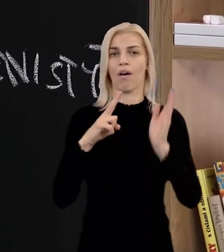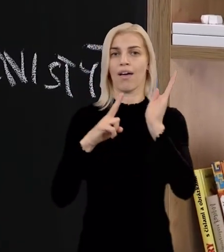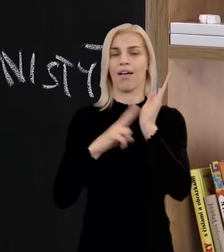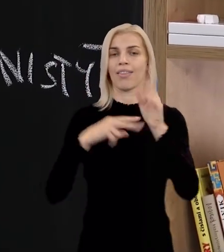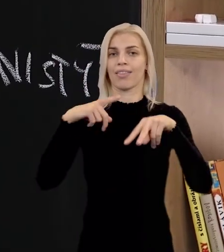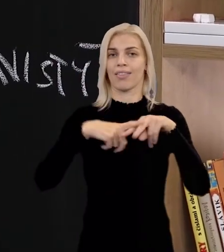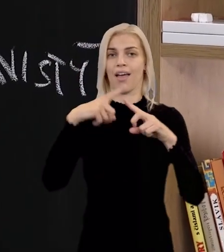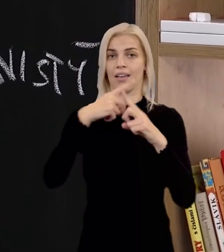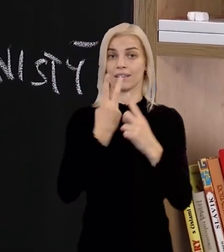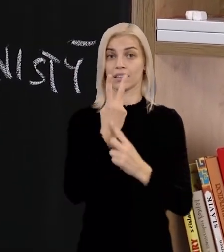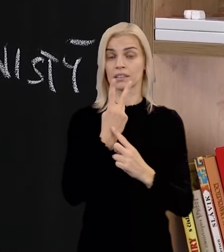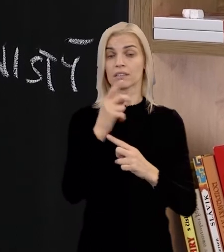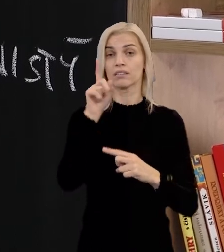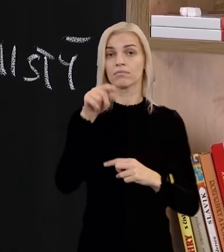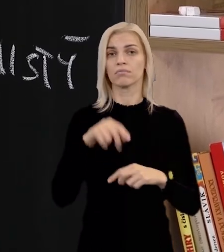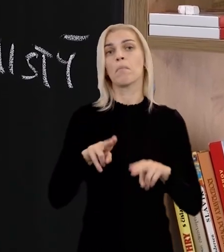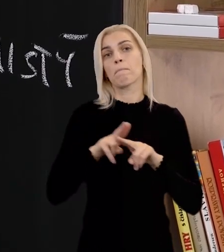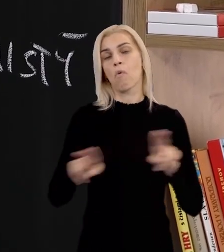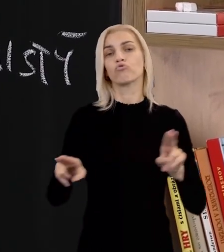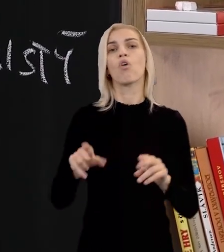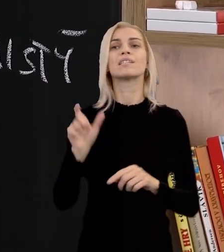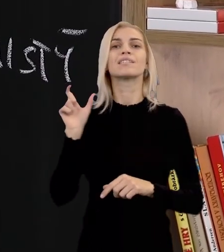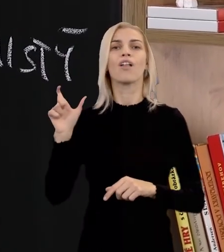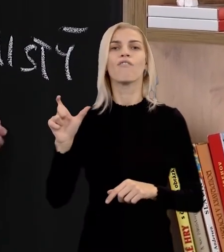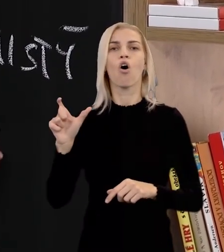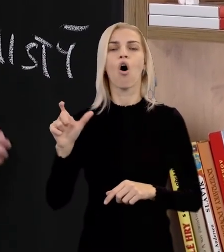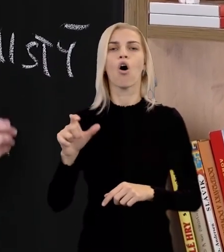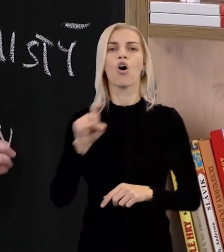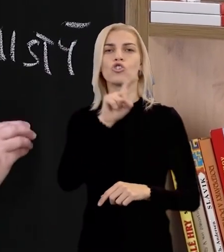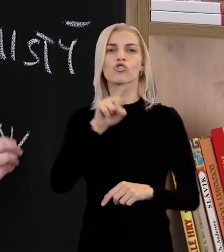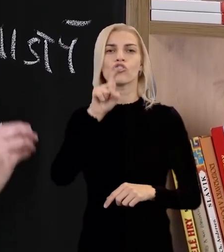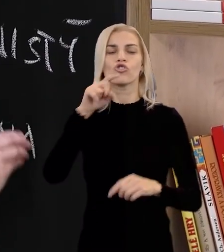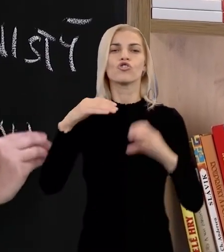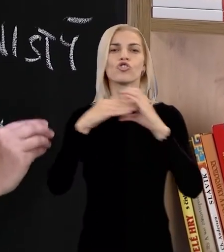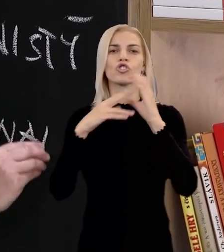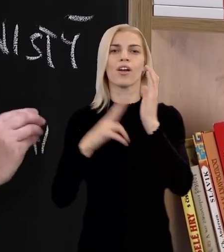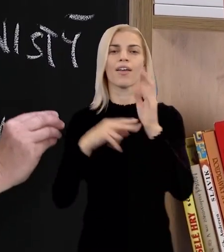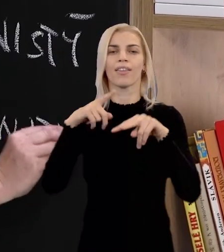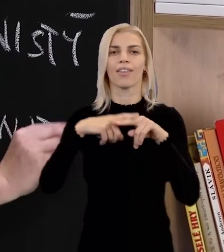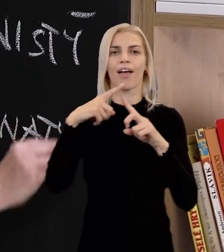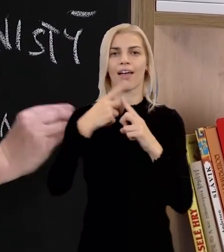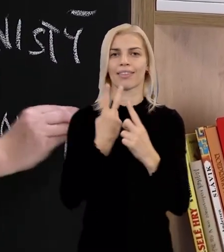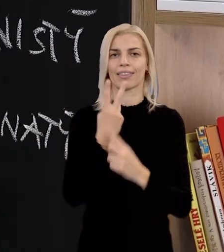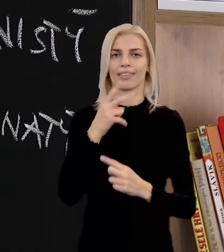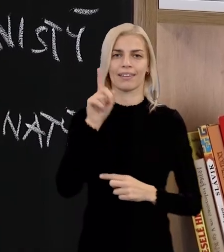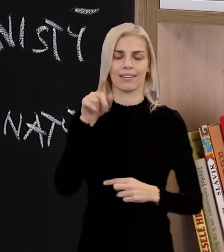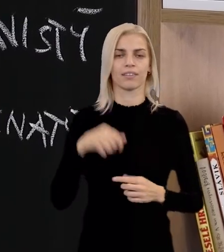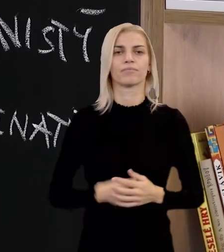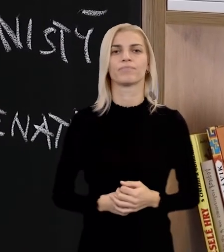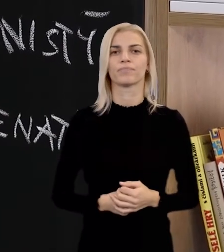natý môže byť slovo ženatý. To tam konečne aj v tej pesničke odznelo.